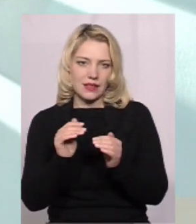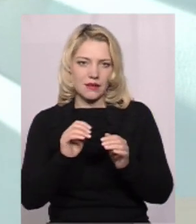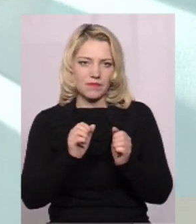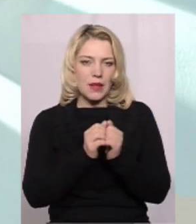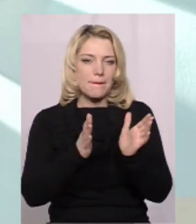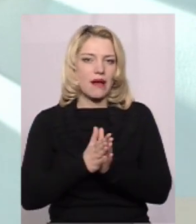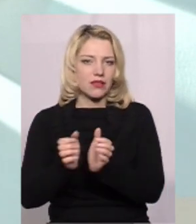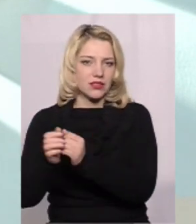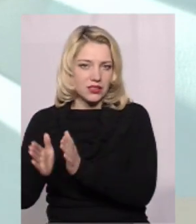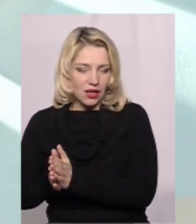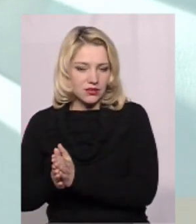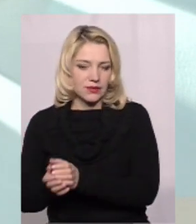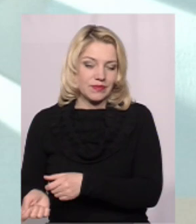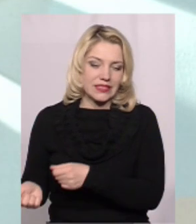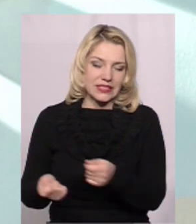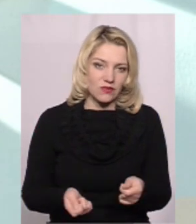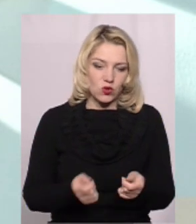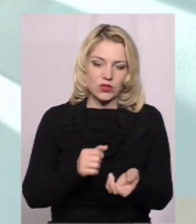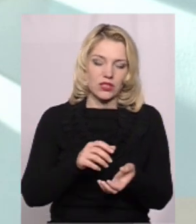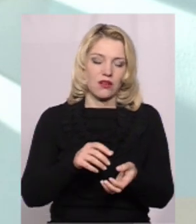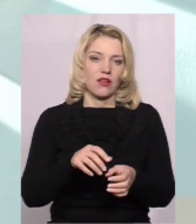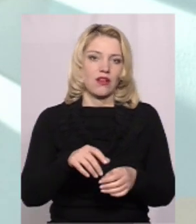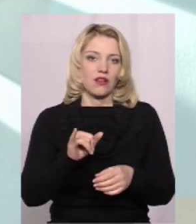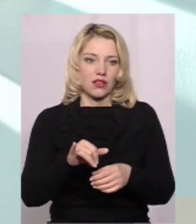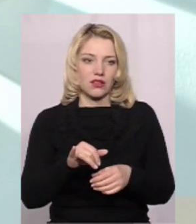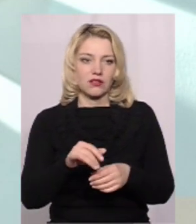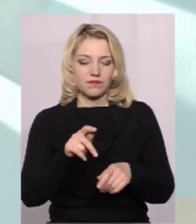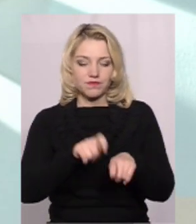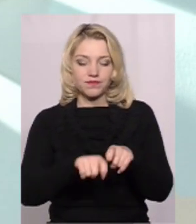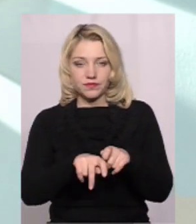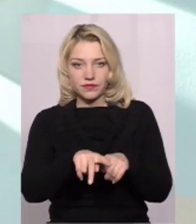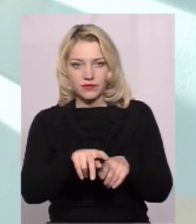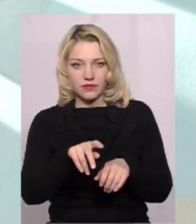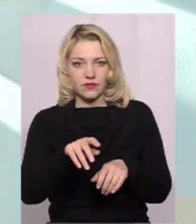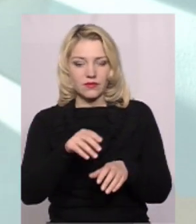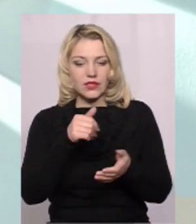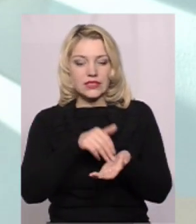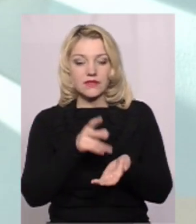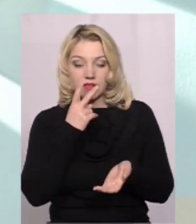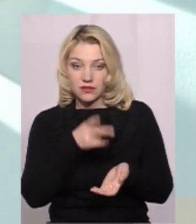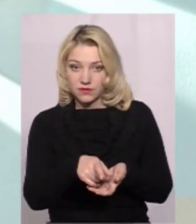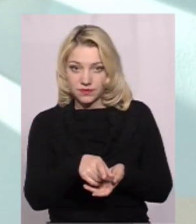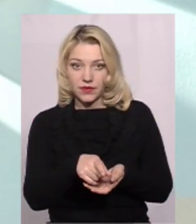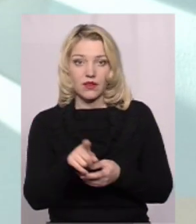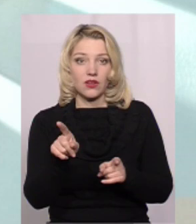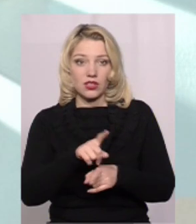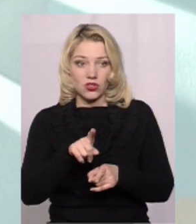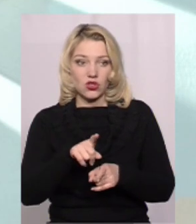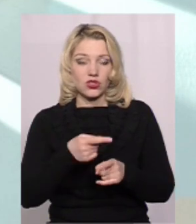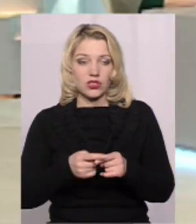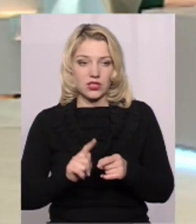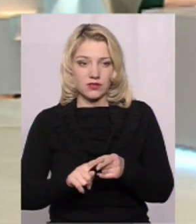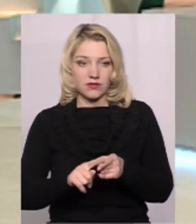цих тварин Знов таки, береться певний відсоток від загального поголів'я І після того, коли ми побачимо, що на даний,